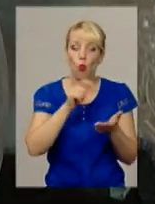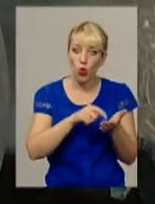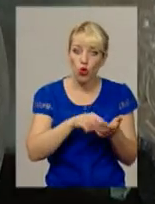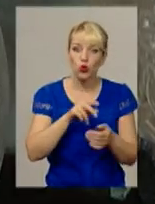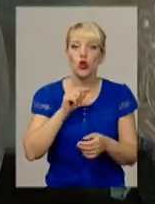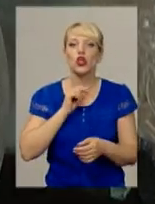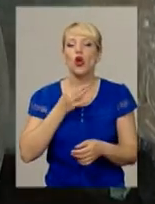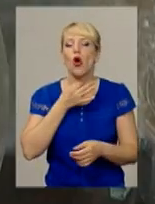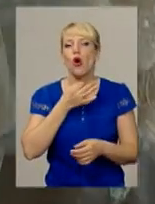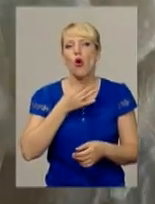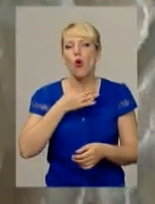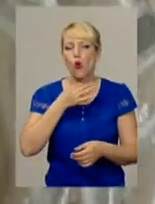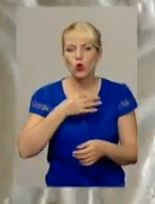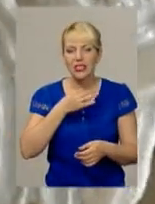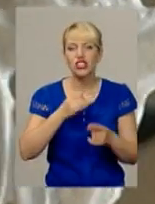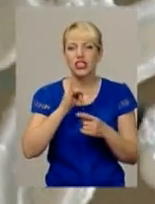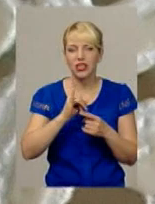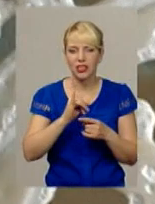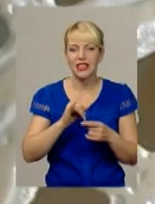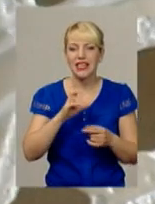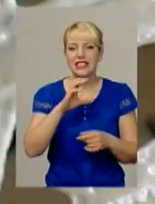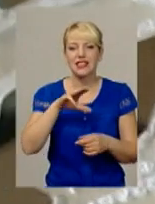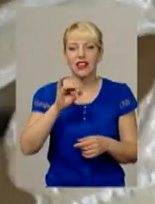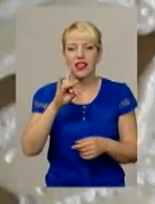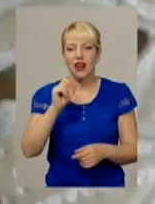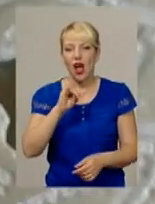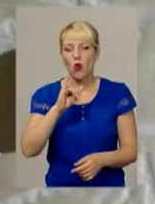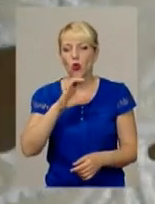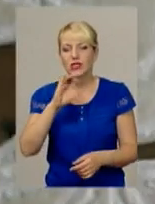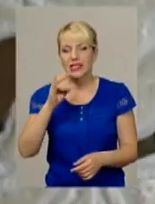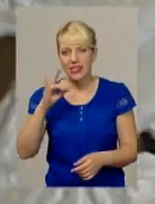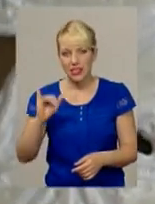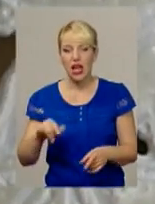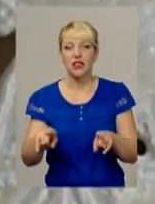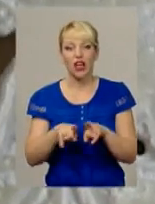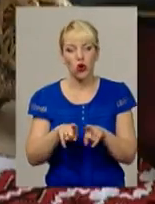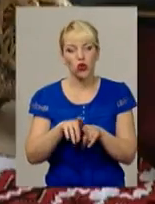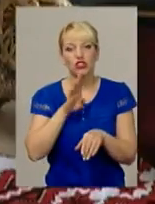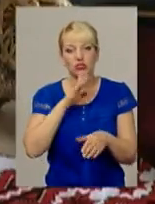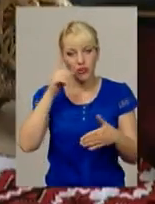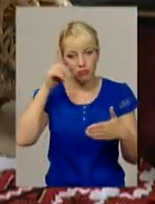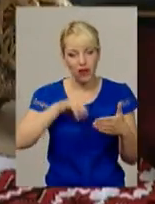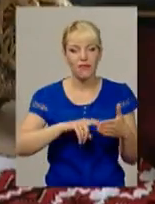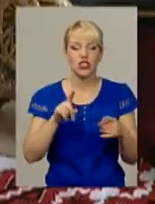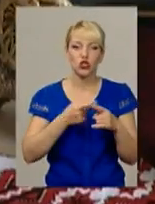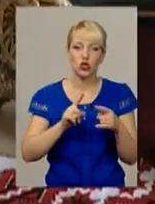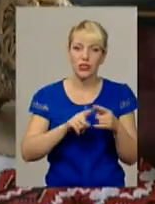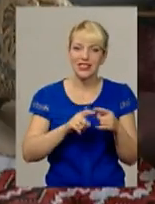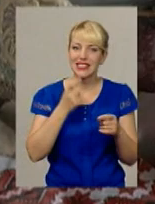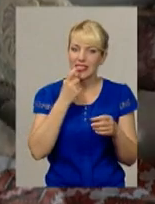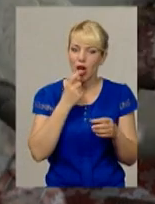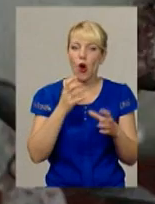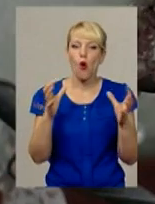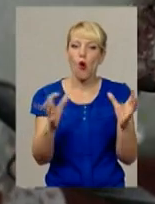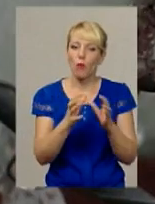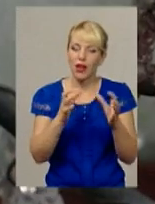дісталися від буковинського фермера в обмін на мережевні великодні сувеніри. А ще жінка впевнена, писанки, обереги мають бути в кожній